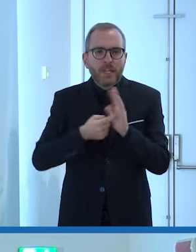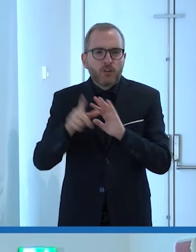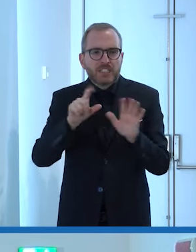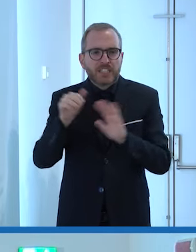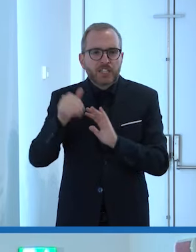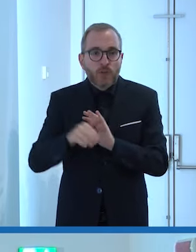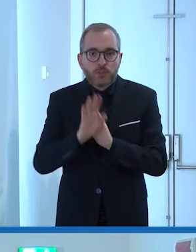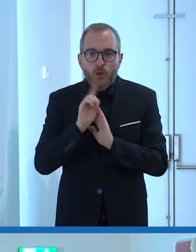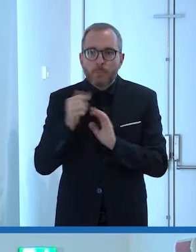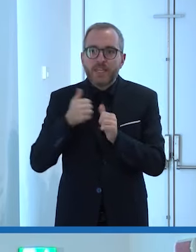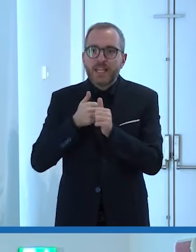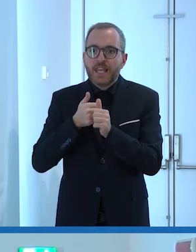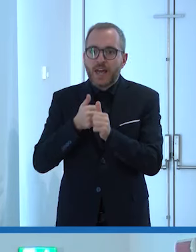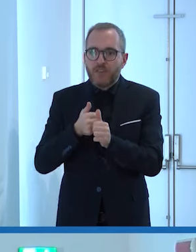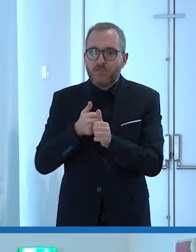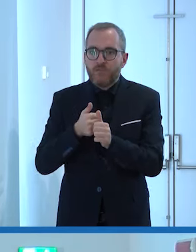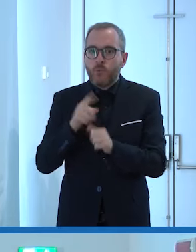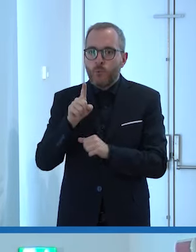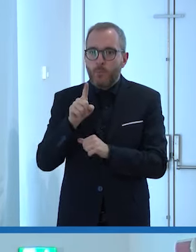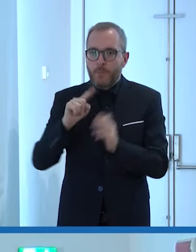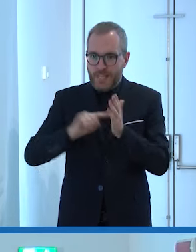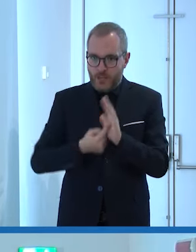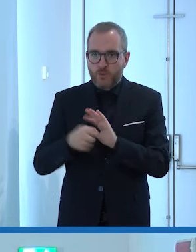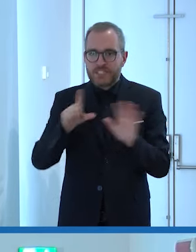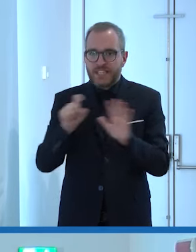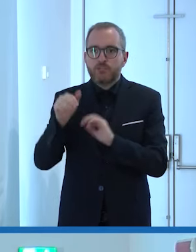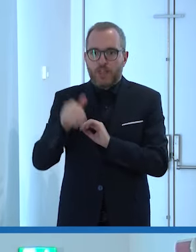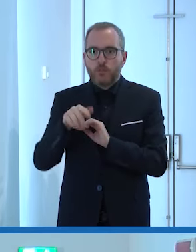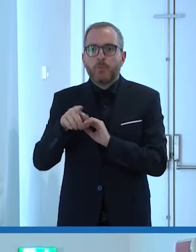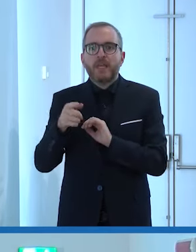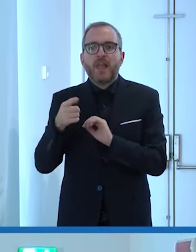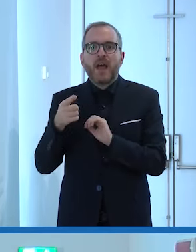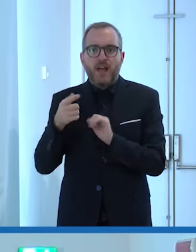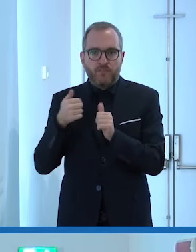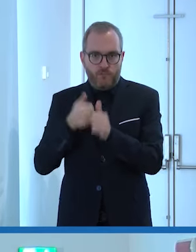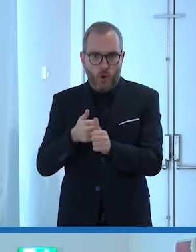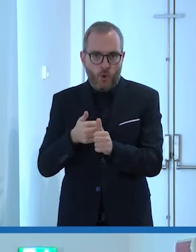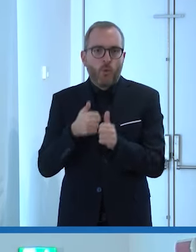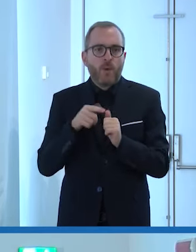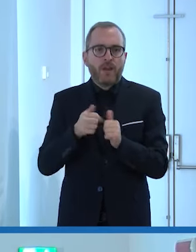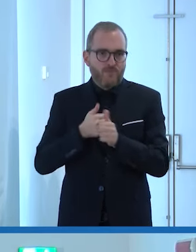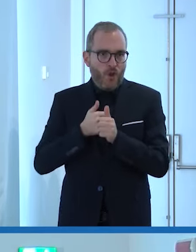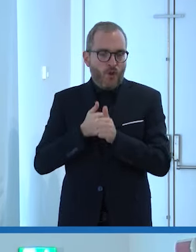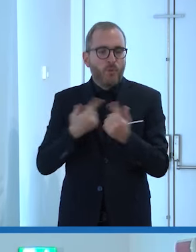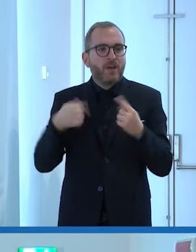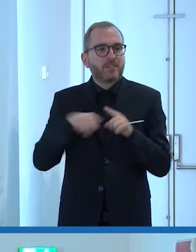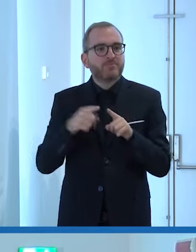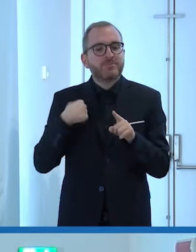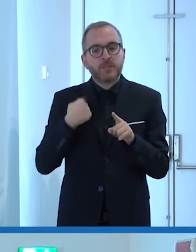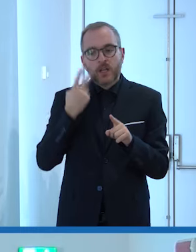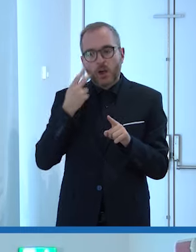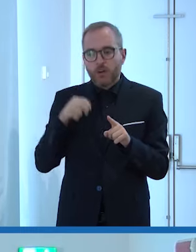sette di followers e oggi è diventato per me un lavoro ho dovuto aprire partita IVO